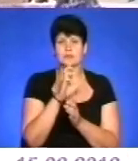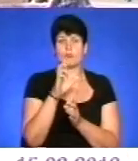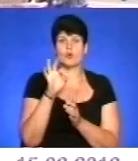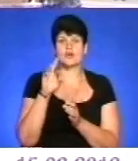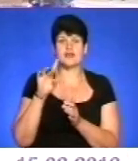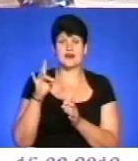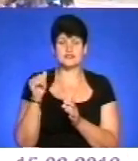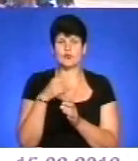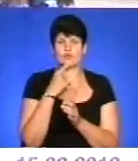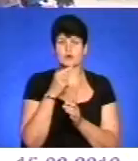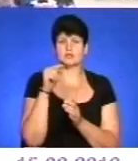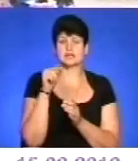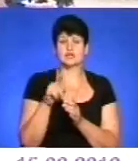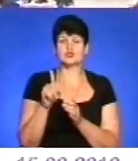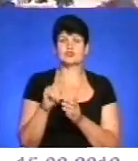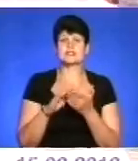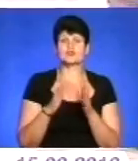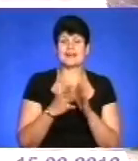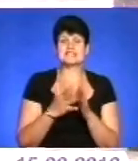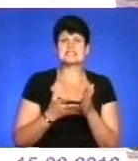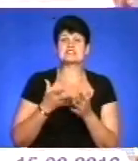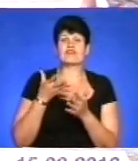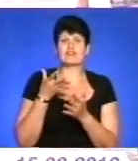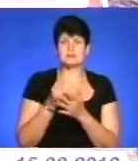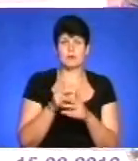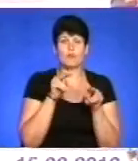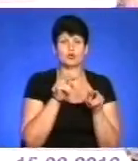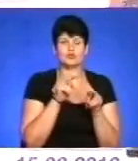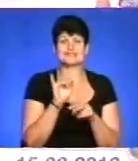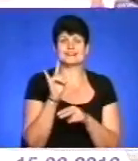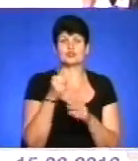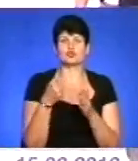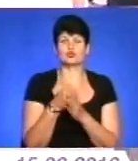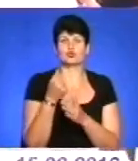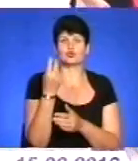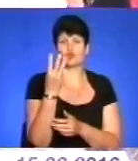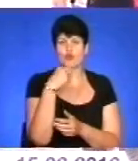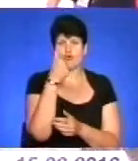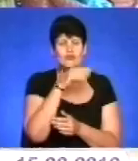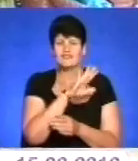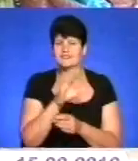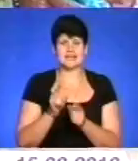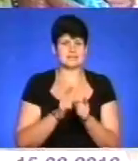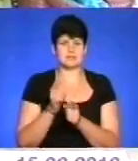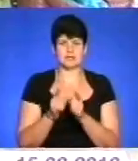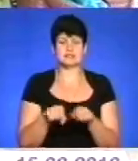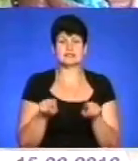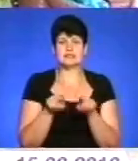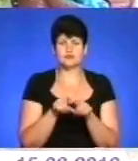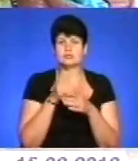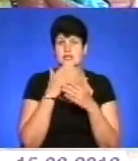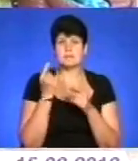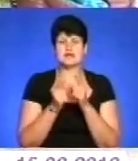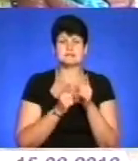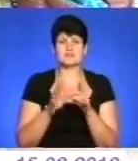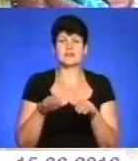наголошує на тому, що ситуація з виплатами по догляду за дитиною до трьохрічного віку не змінилася. Так само немає жодних змін